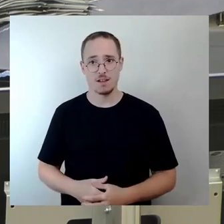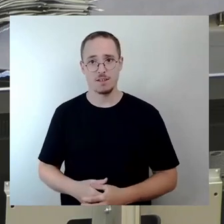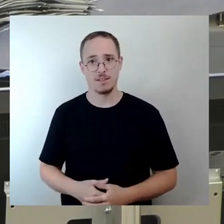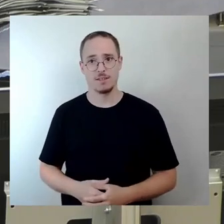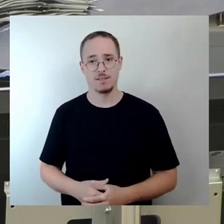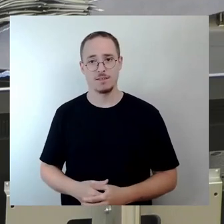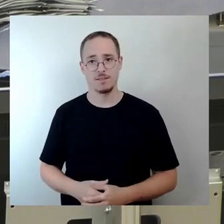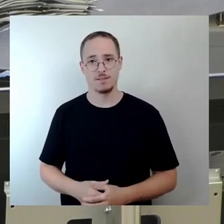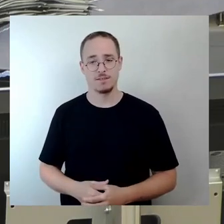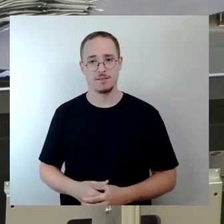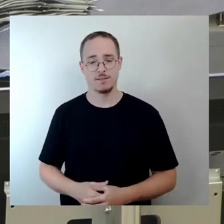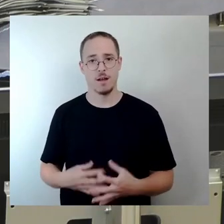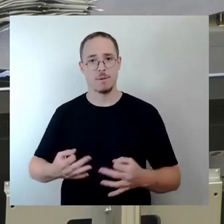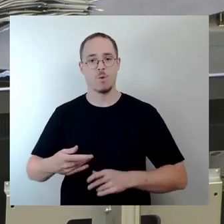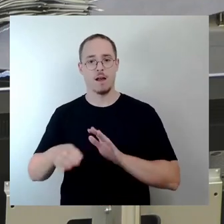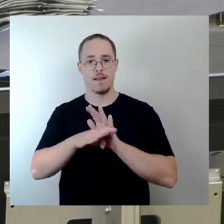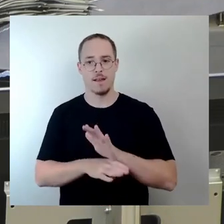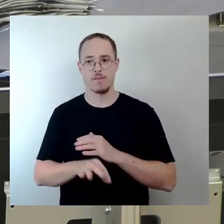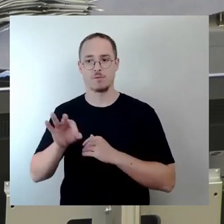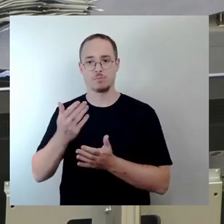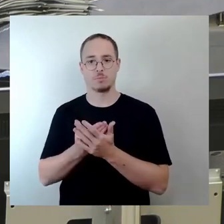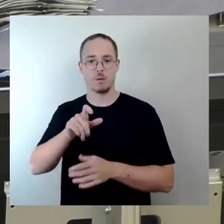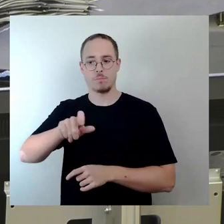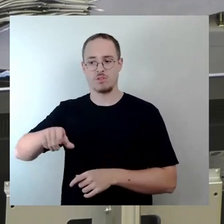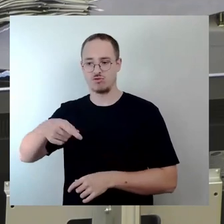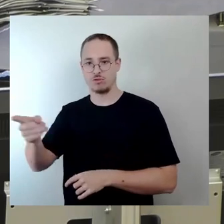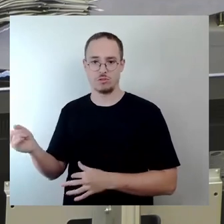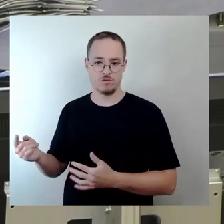Menschen trotzdem Not retten kann, auch wenn es keine bewachte Badestelle ist.